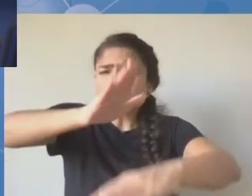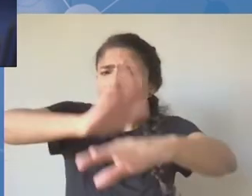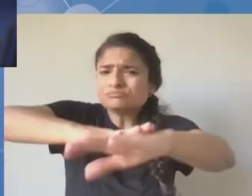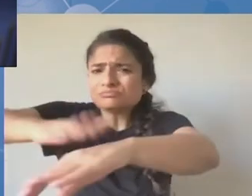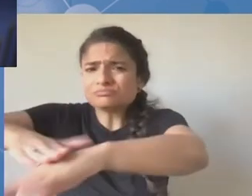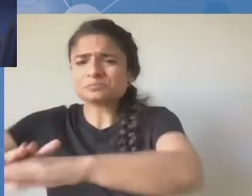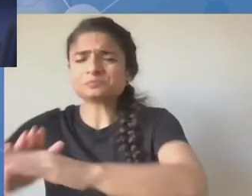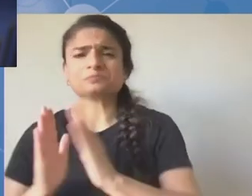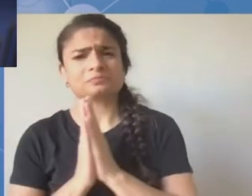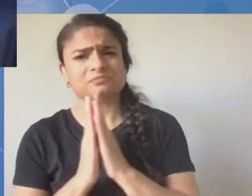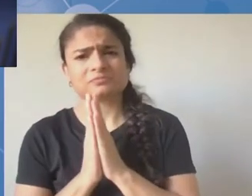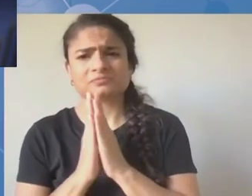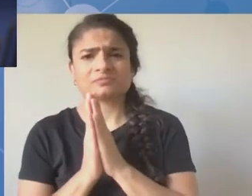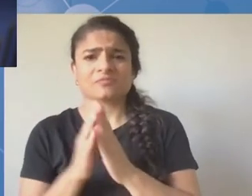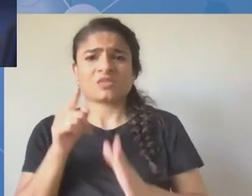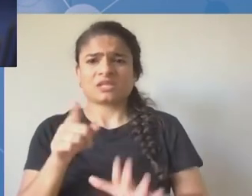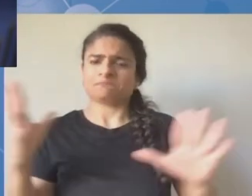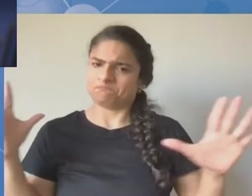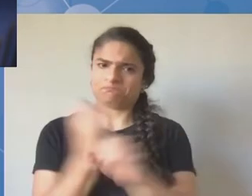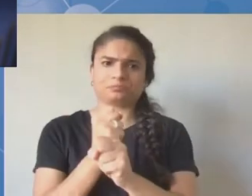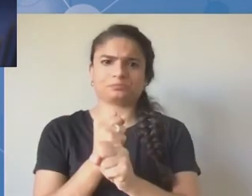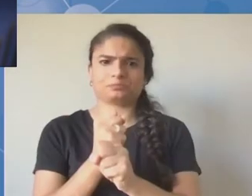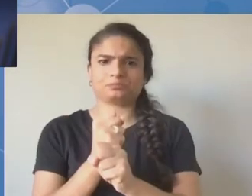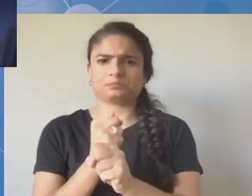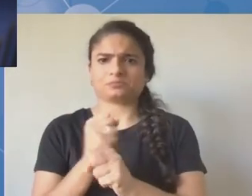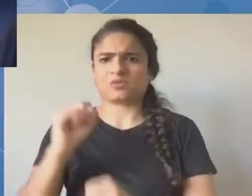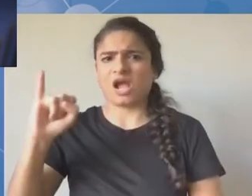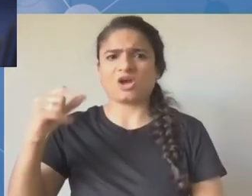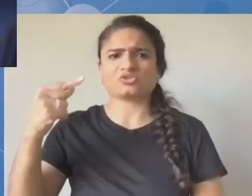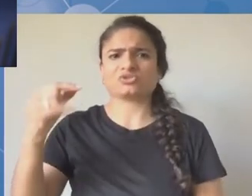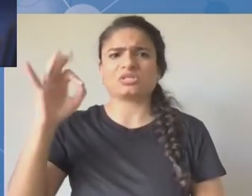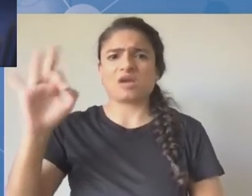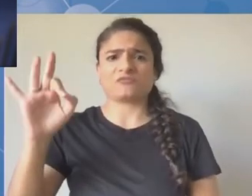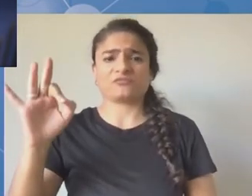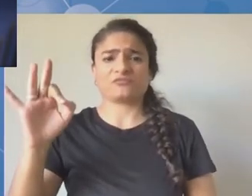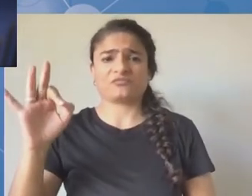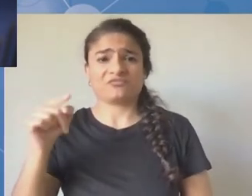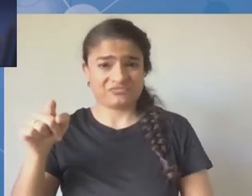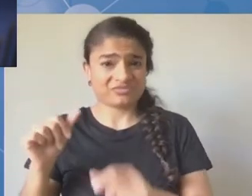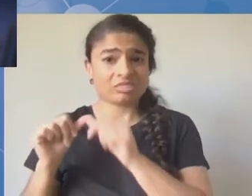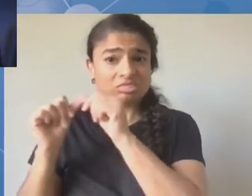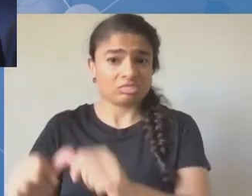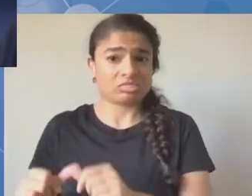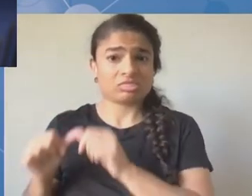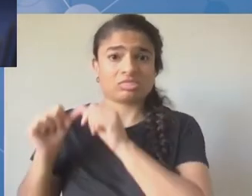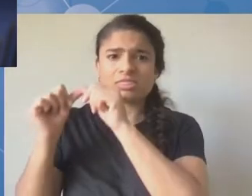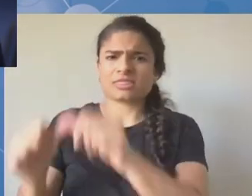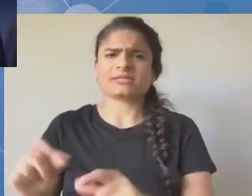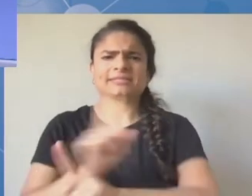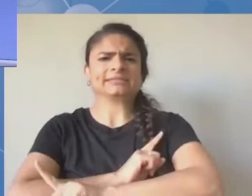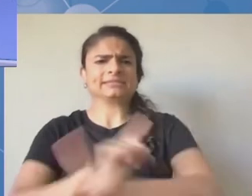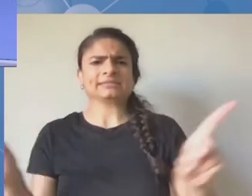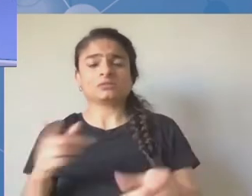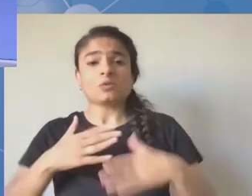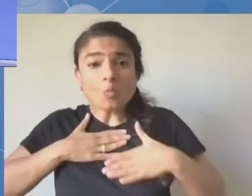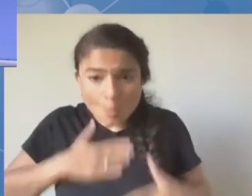myślę, że taki powinien być cel przyszłych edycji IGF. Jeżeli chcemy, aby to forum było traktowane poważnie, to nie możemy